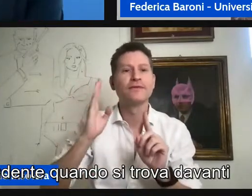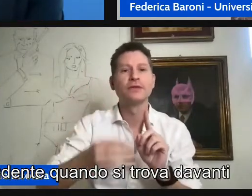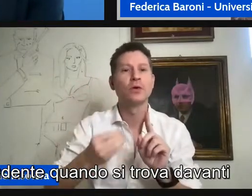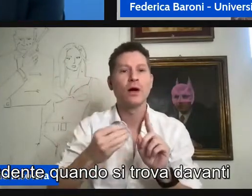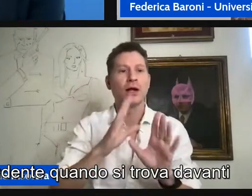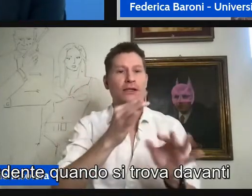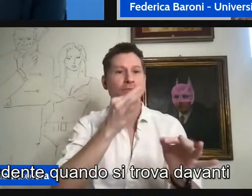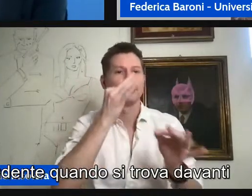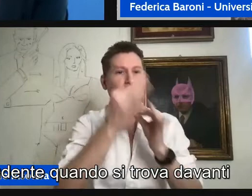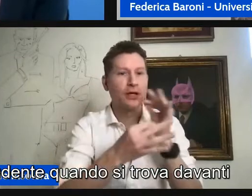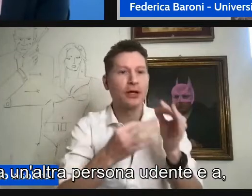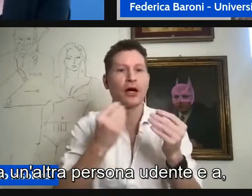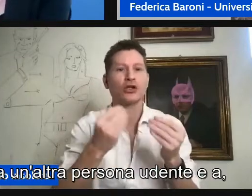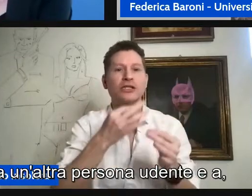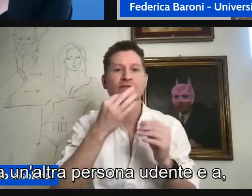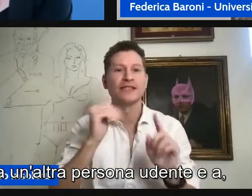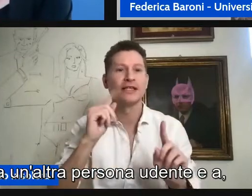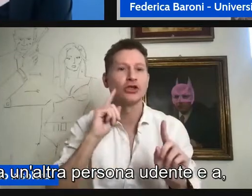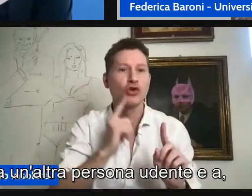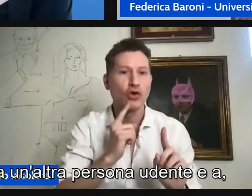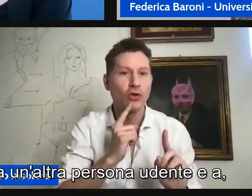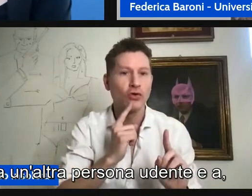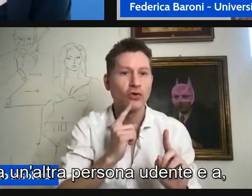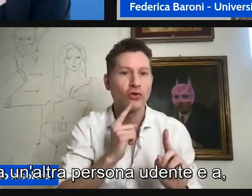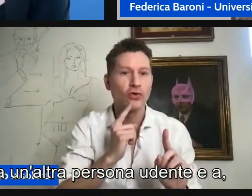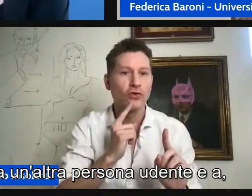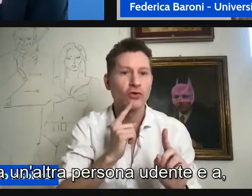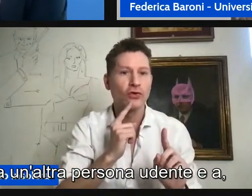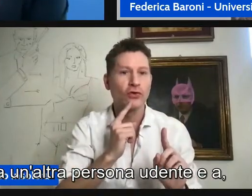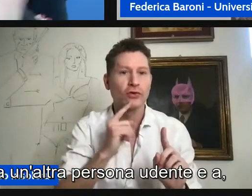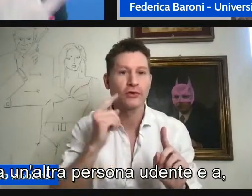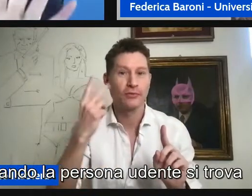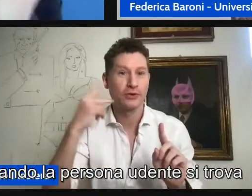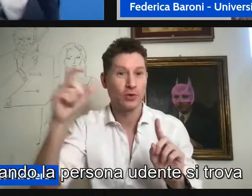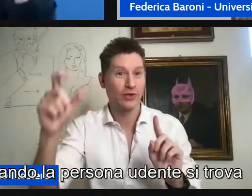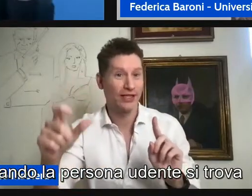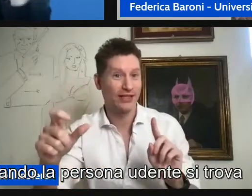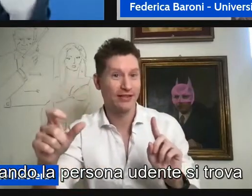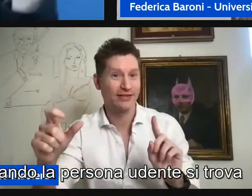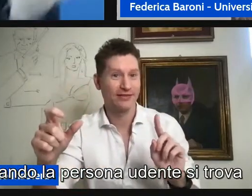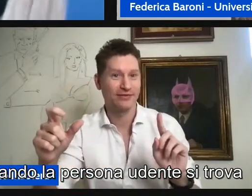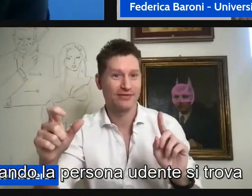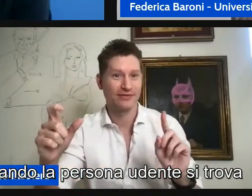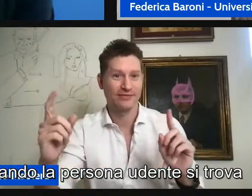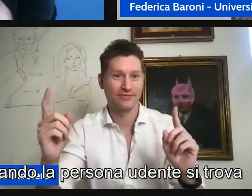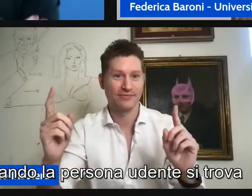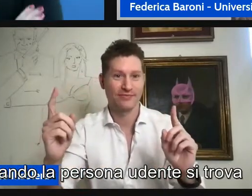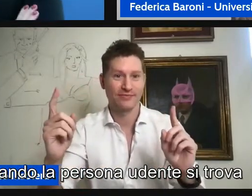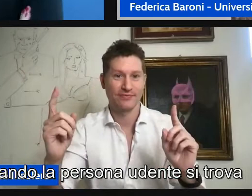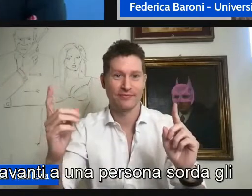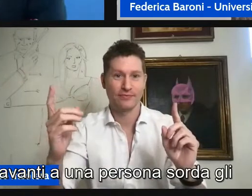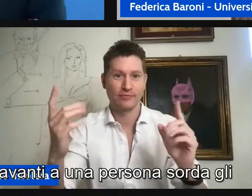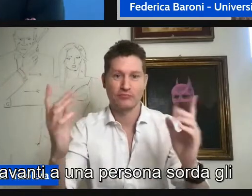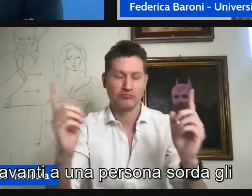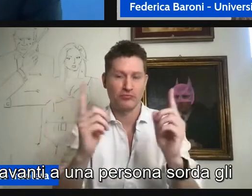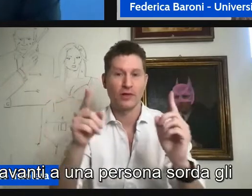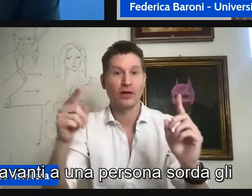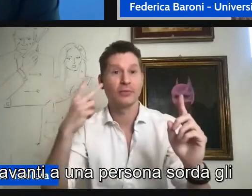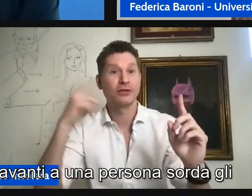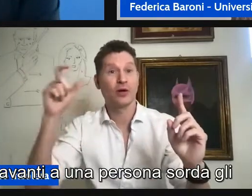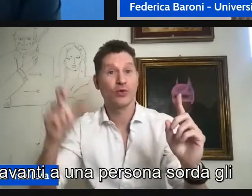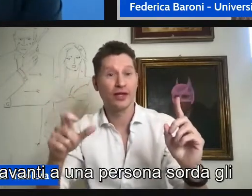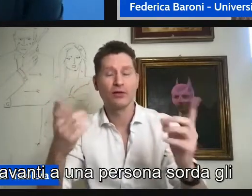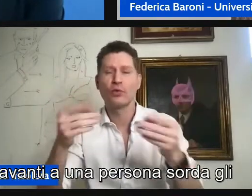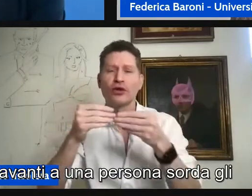si trova davanti a un'altra persona udente quando la persona udente si trova davanti a una persona sorda gli